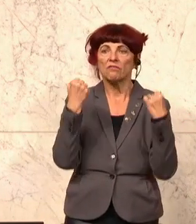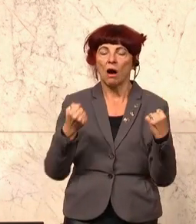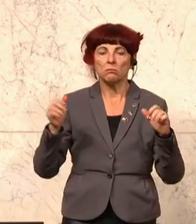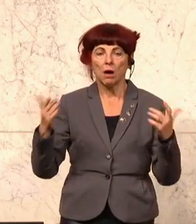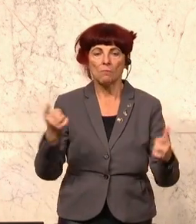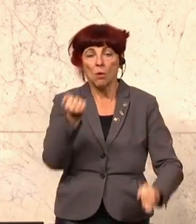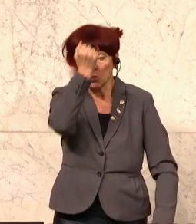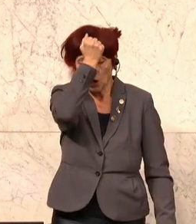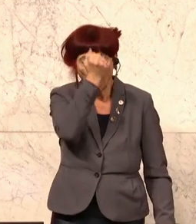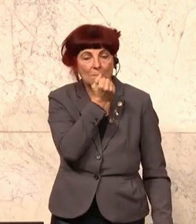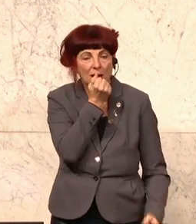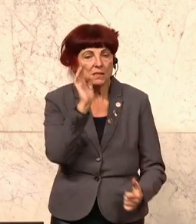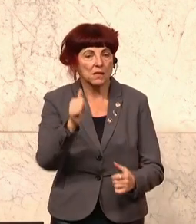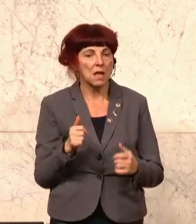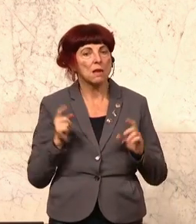-Propaganda gesehen.